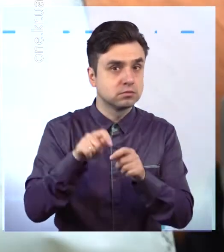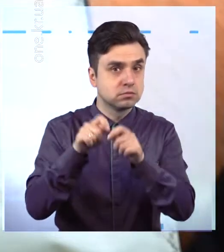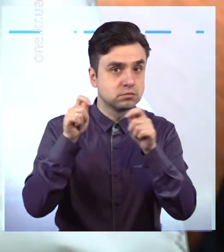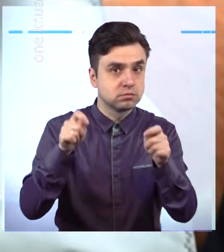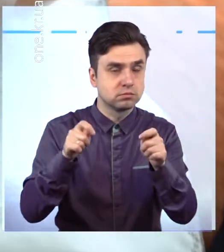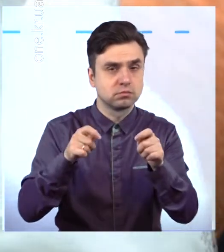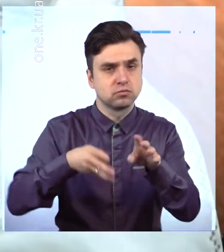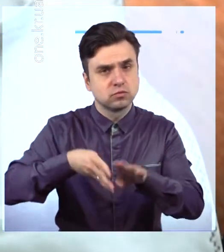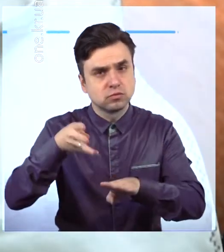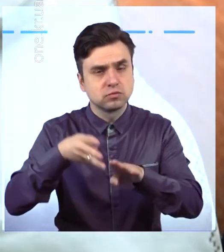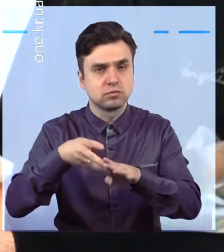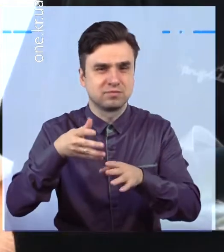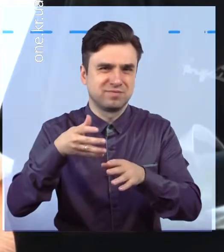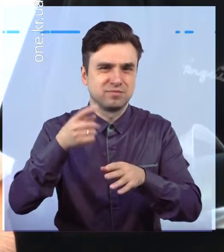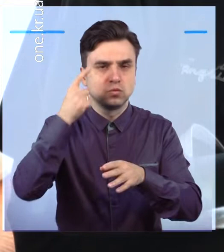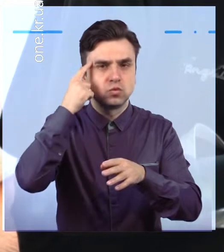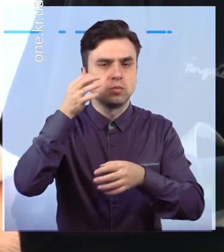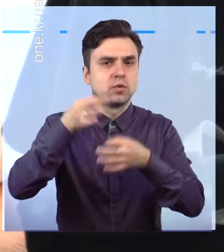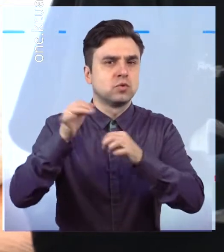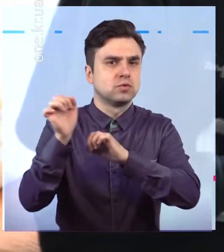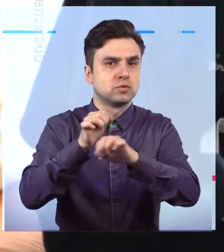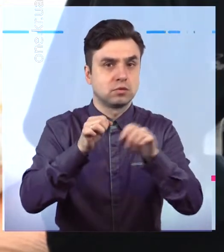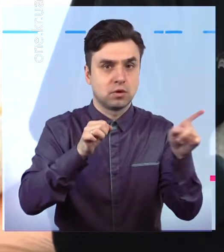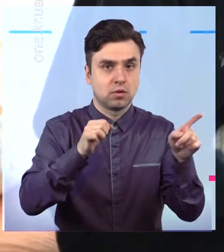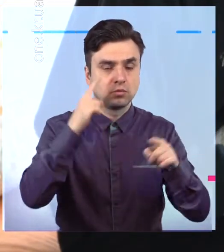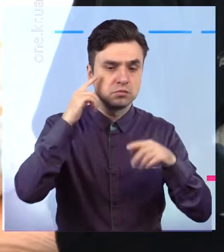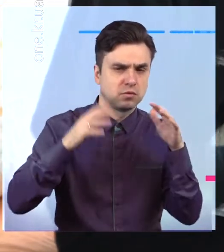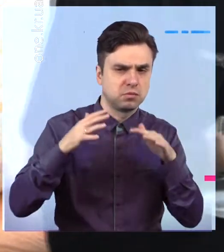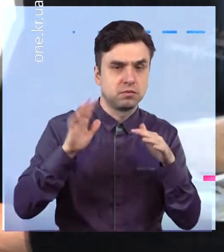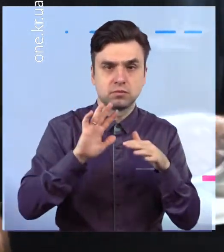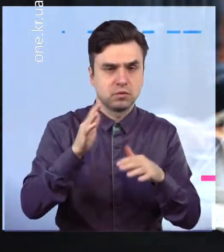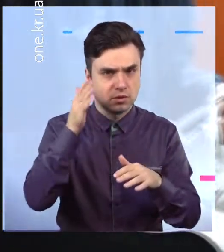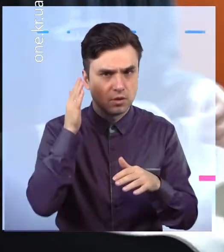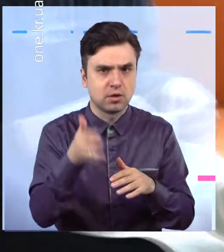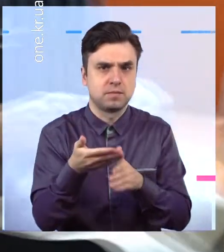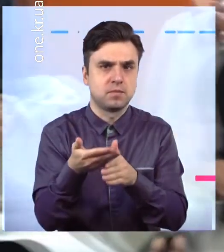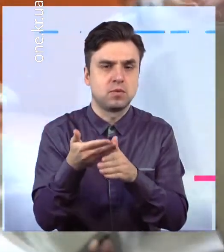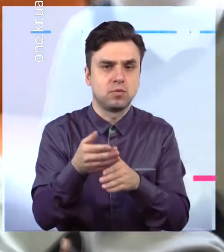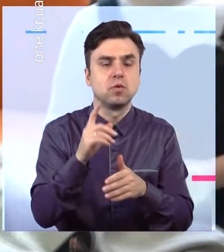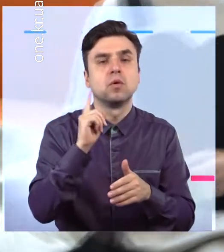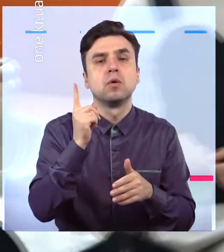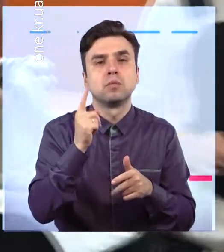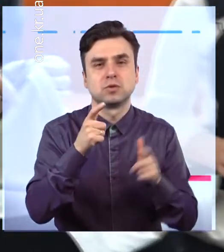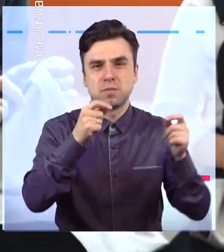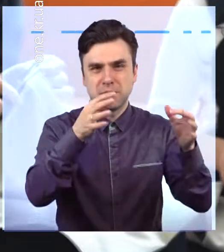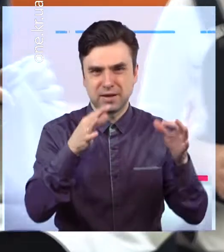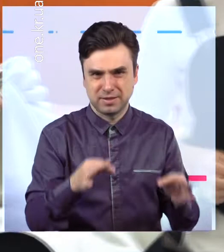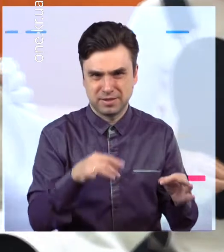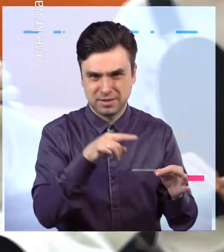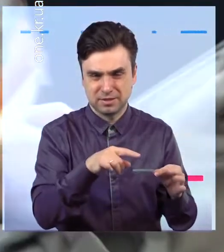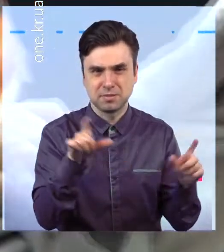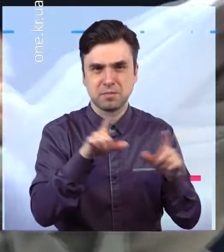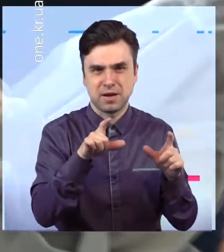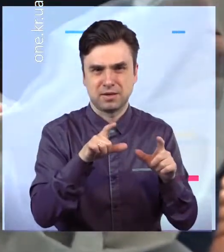приєднуватись йому до екологічної акції. Адже впевнений, такі вироби «Хендмейд» виготовлені з натуральних матеріалів – чудова альтернатива поліетиленовому